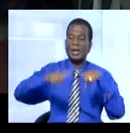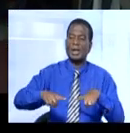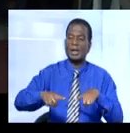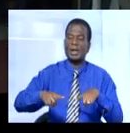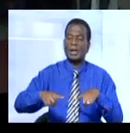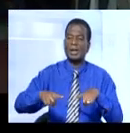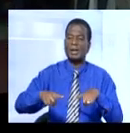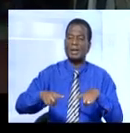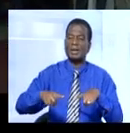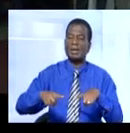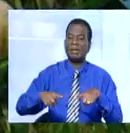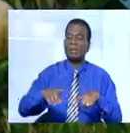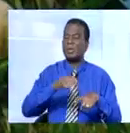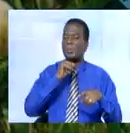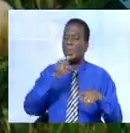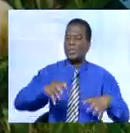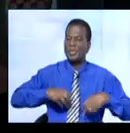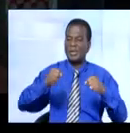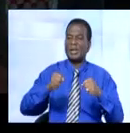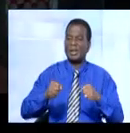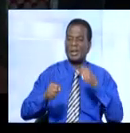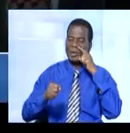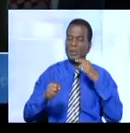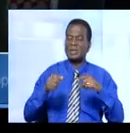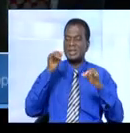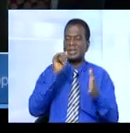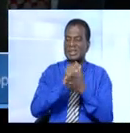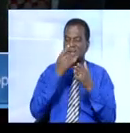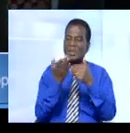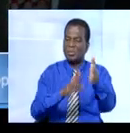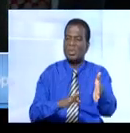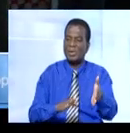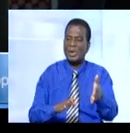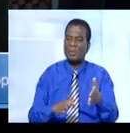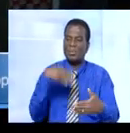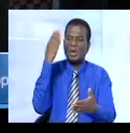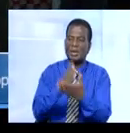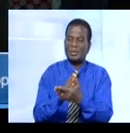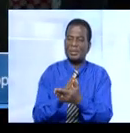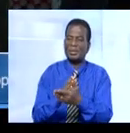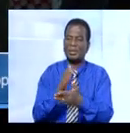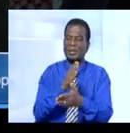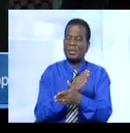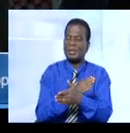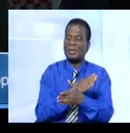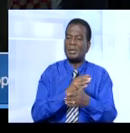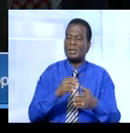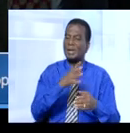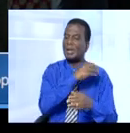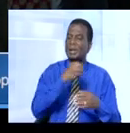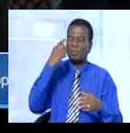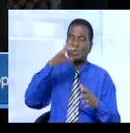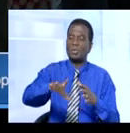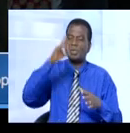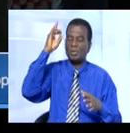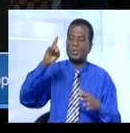la tique n'est pas traitée, cela peut entraîner la mort. y a urgence non seulement pour stopper l'avancée de la tique mais aussi pour